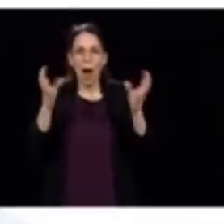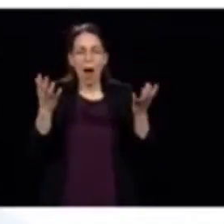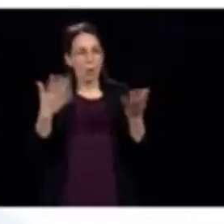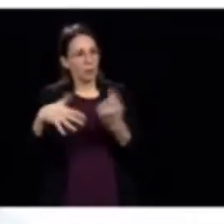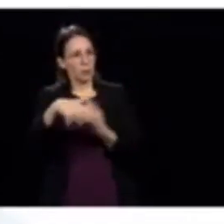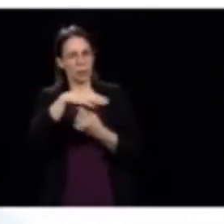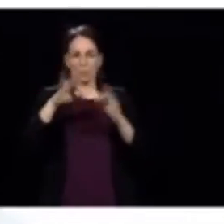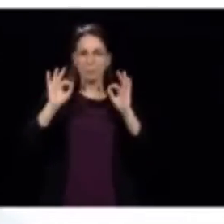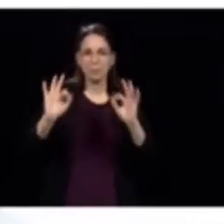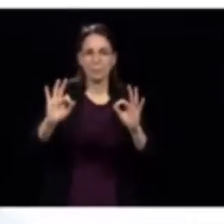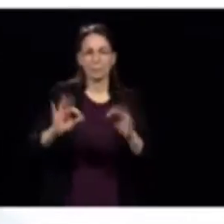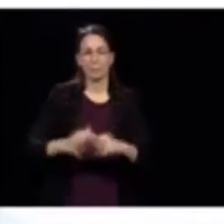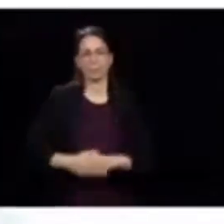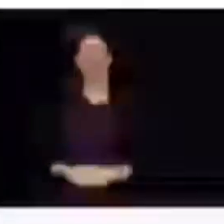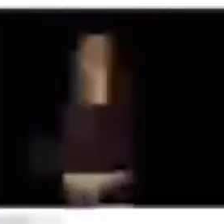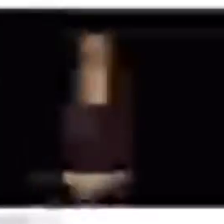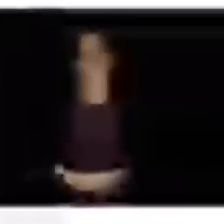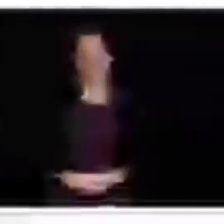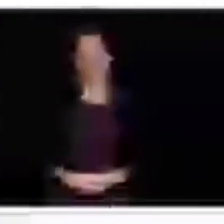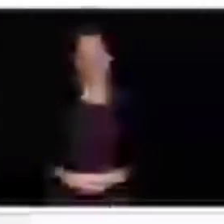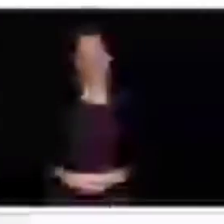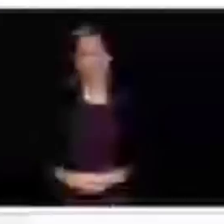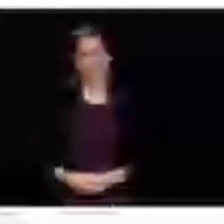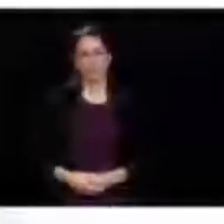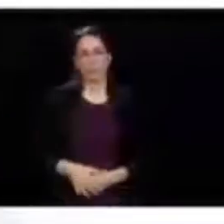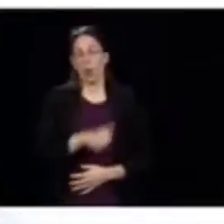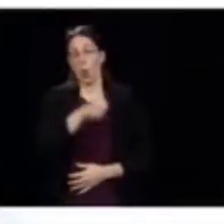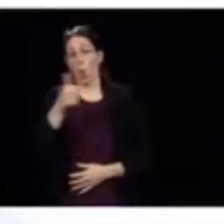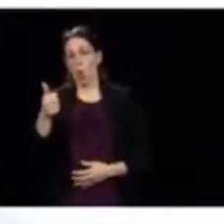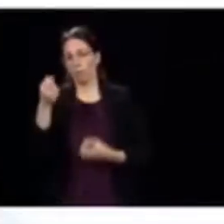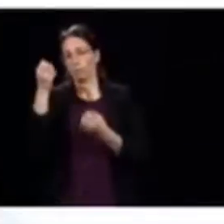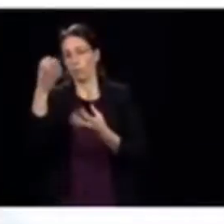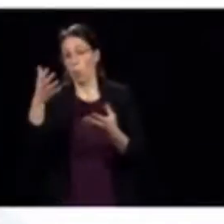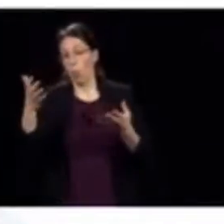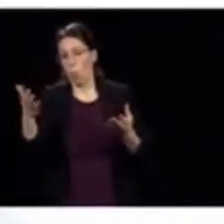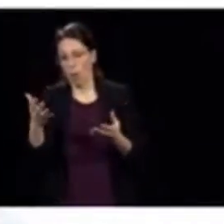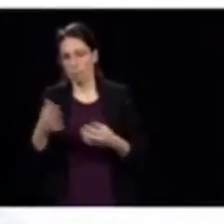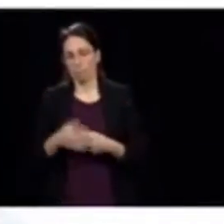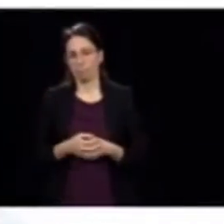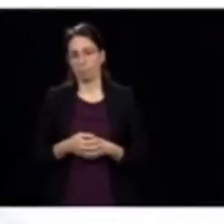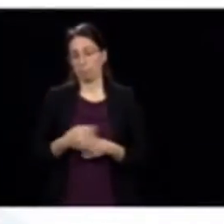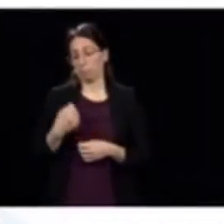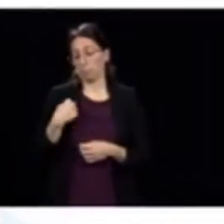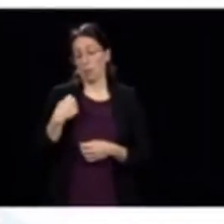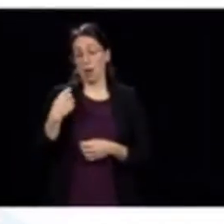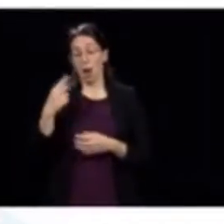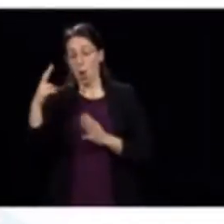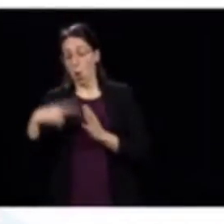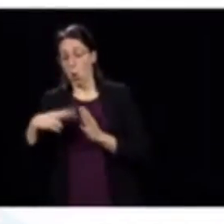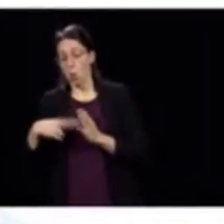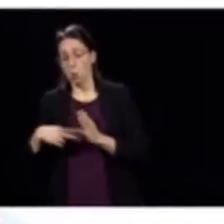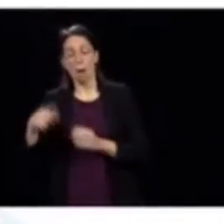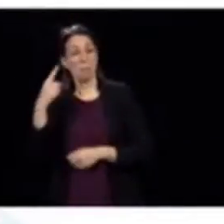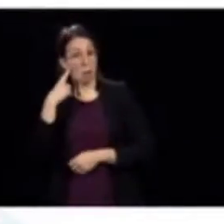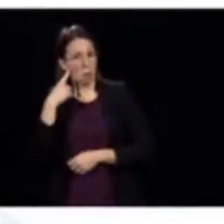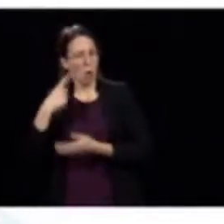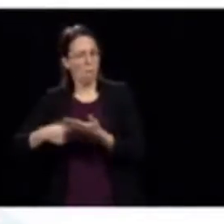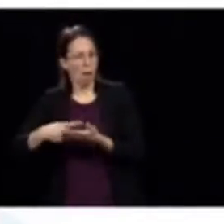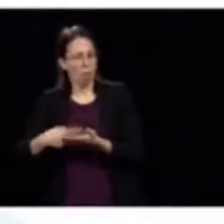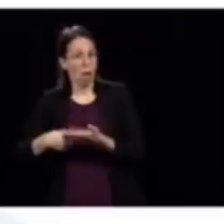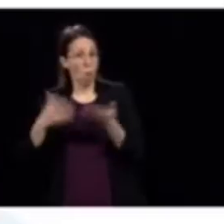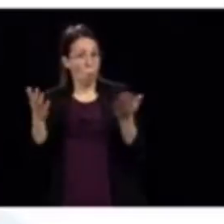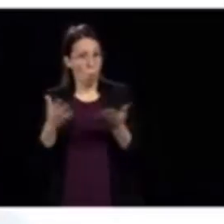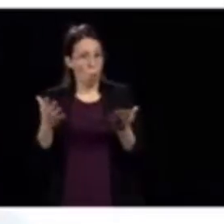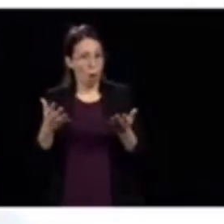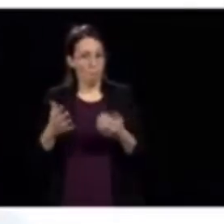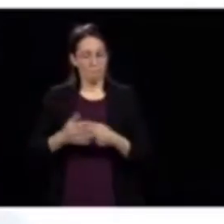devant cette situation-là. Un point que je veux toucher, j'ai lu puis entendu beaucoup de commentaires